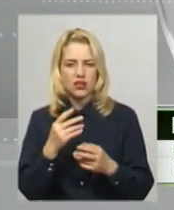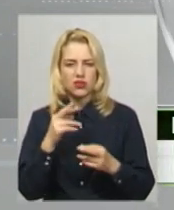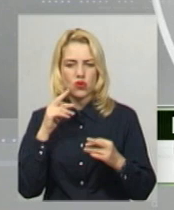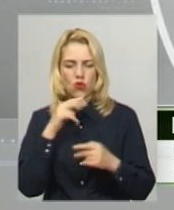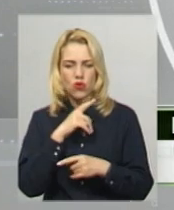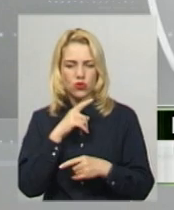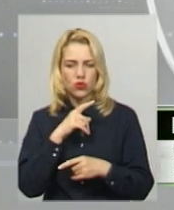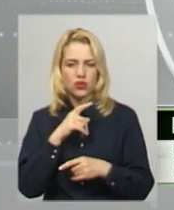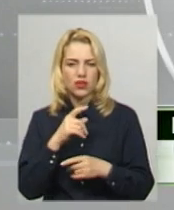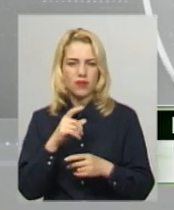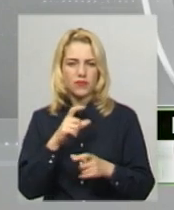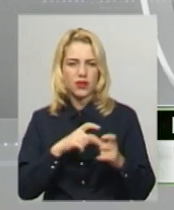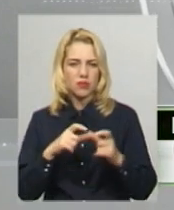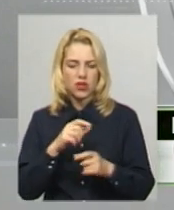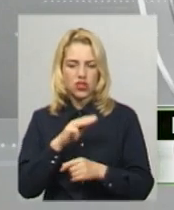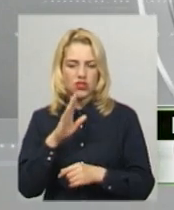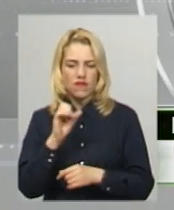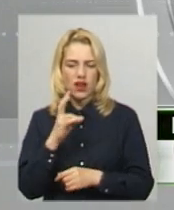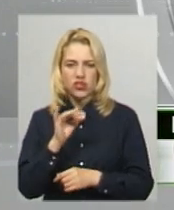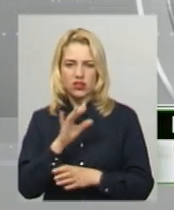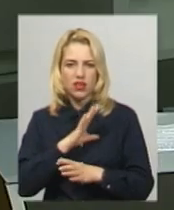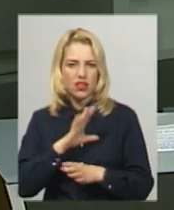території мікратами, зван чекаємо надходу.